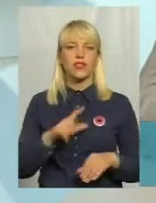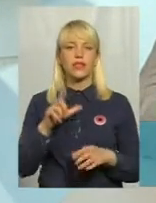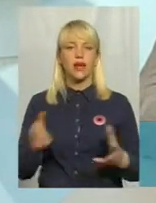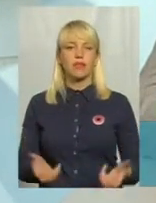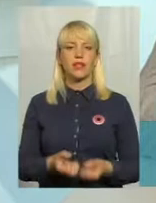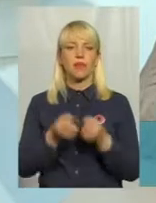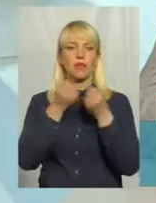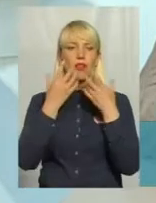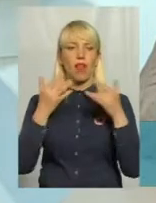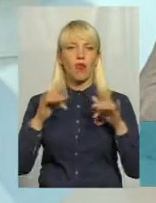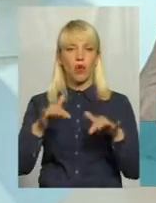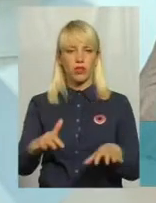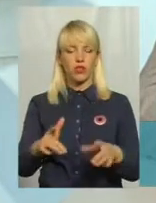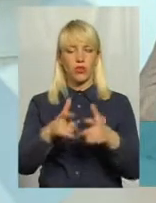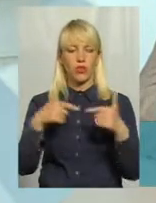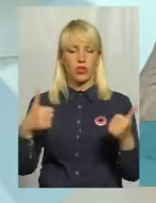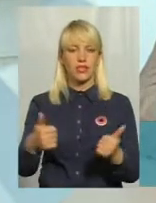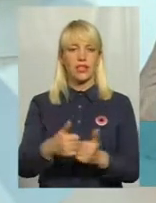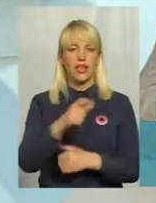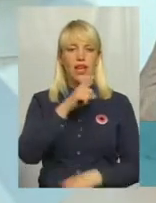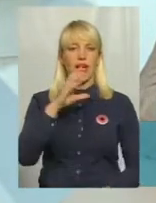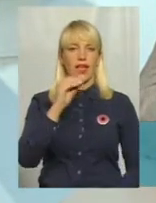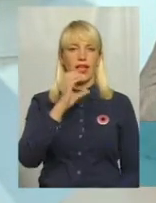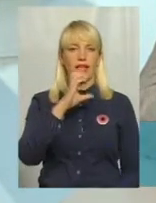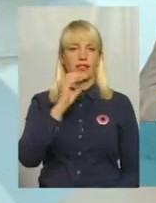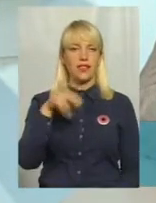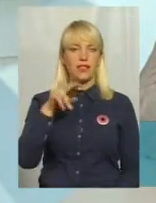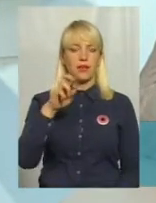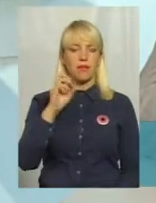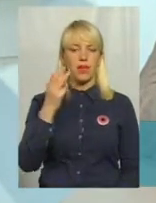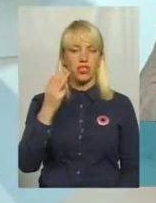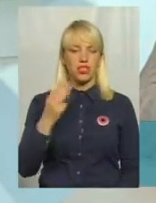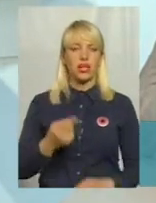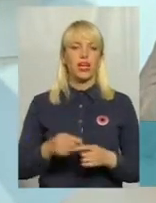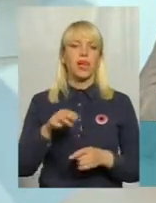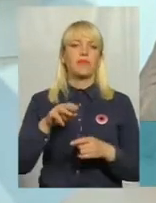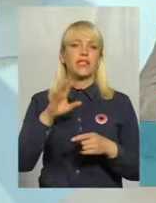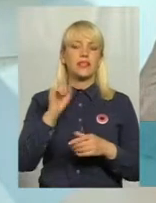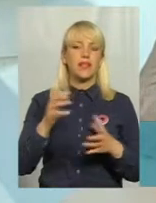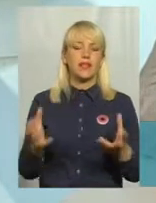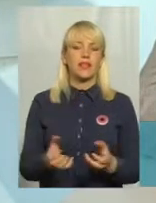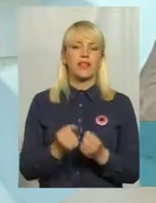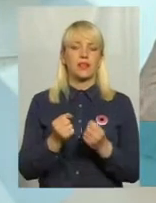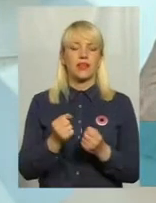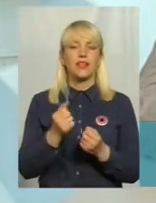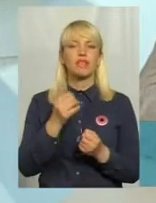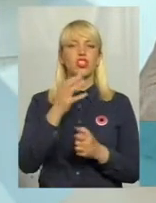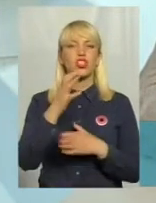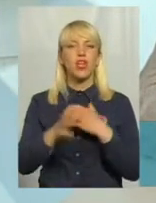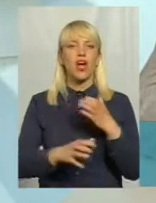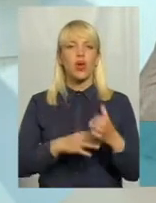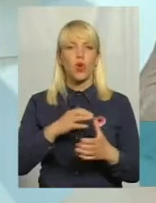благодійної організації ХСБ, за підтримки міжнародних міценатів, місцевих мешканців, в